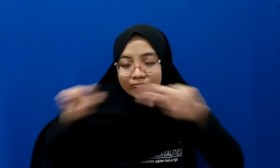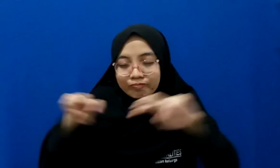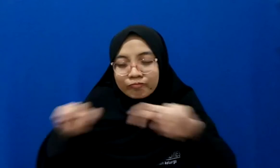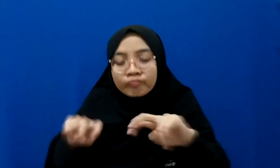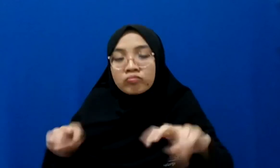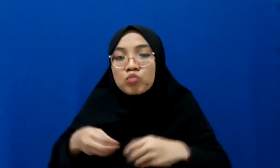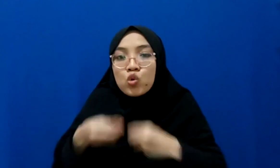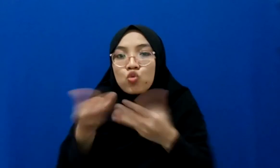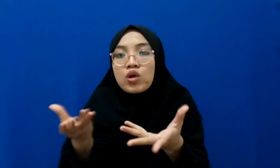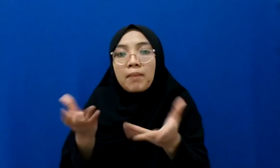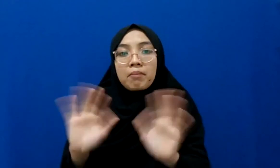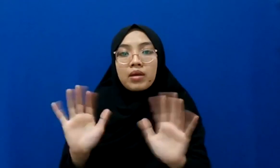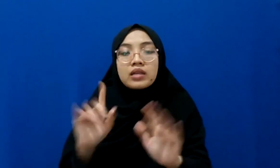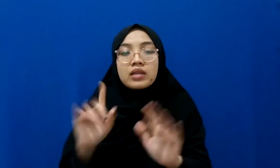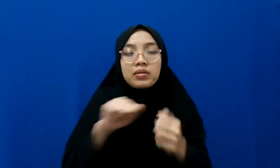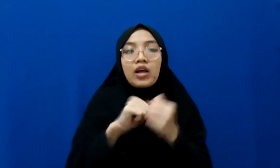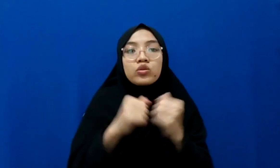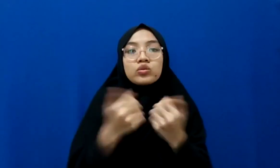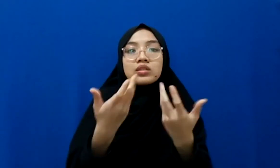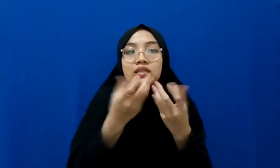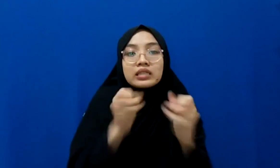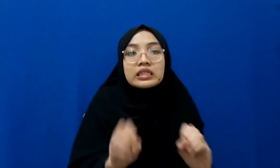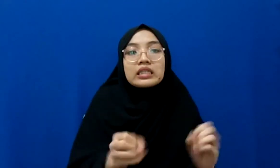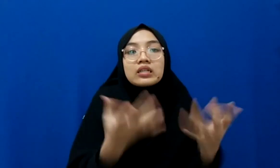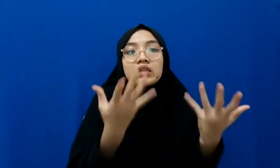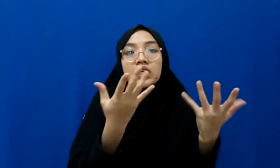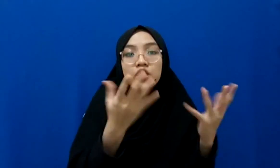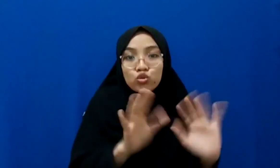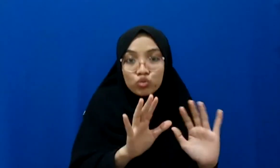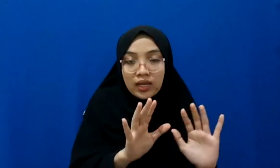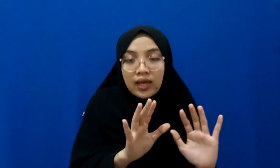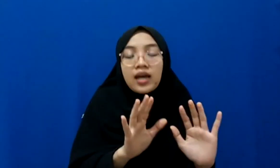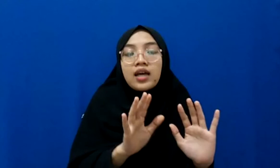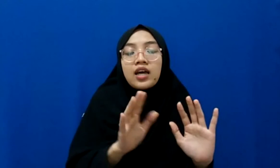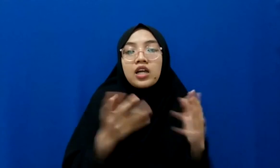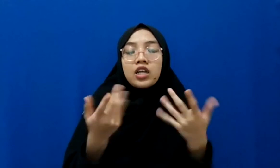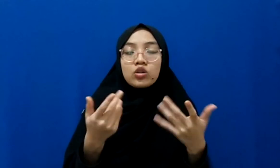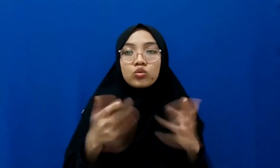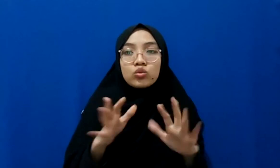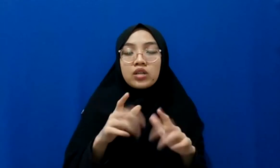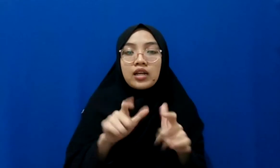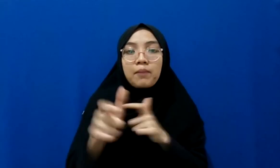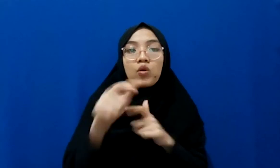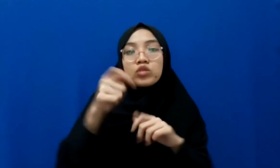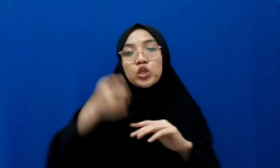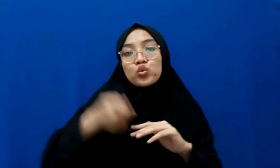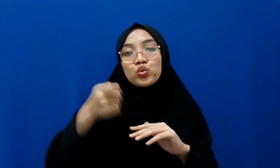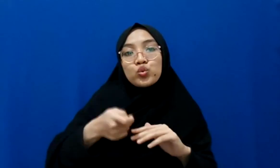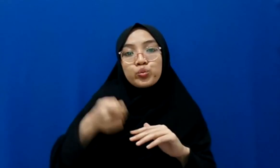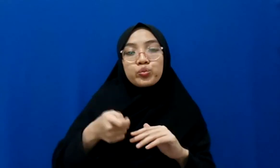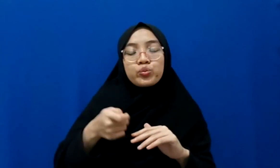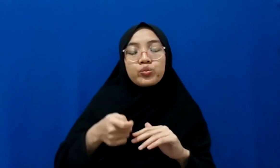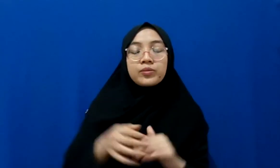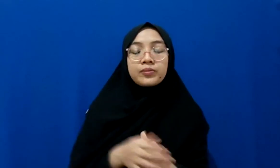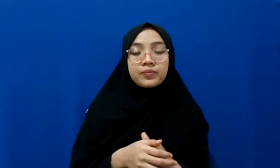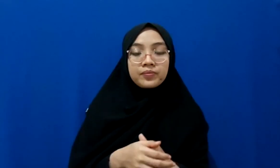kasusnya sudah terjadi dan bahkan sudah ini ya proses hukum sudah inkrah